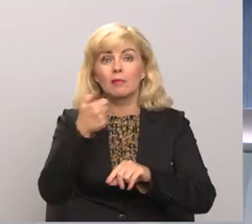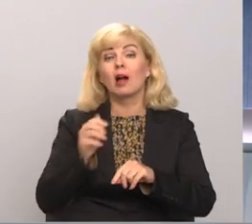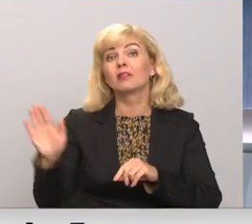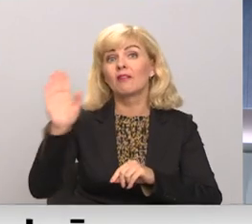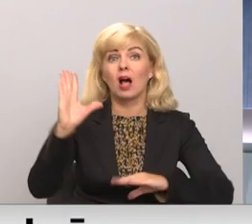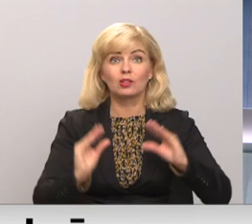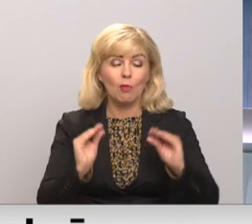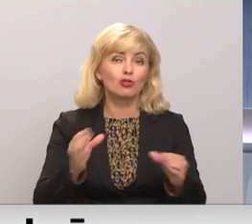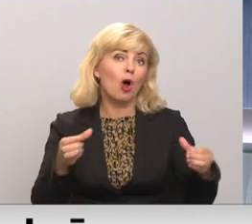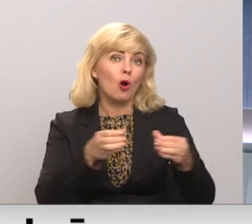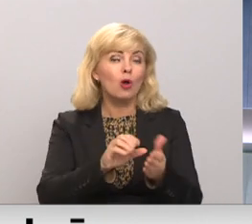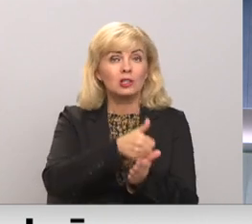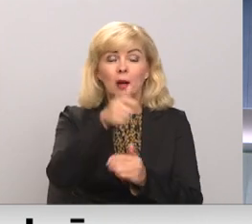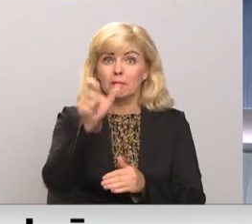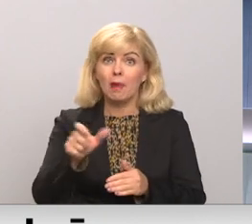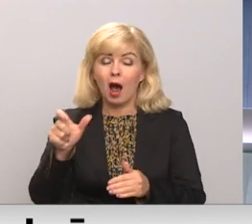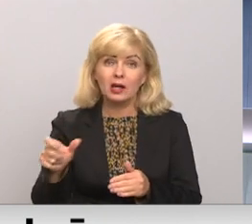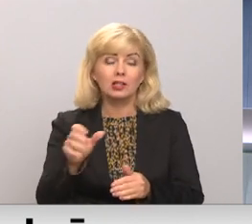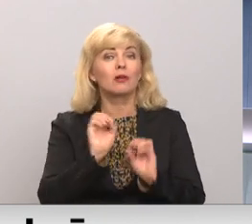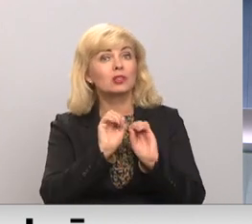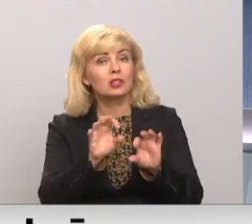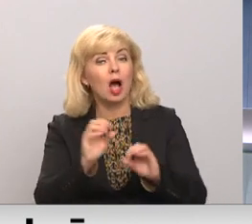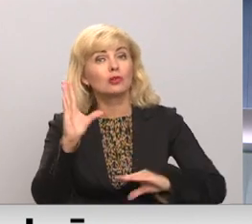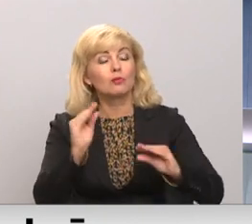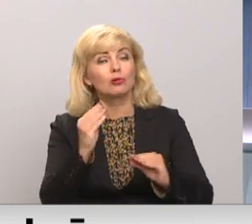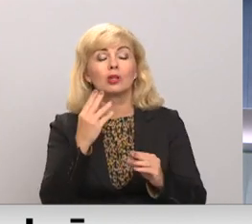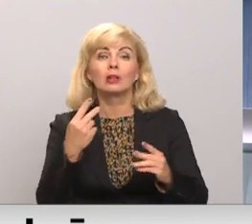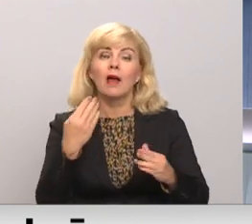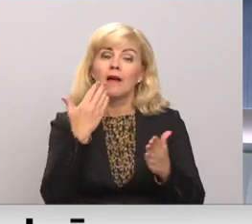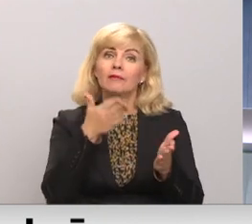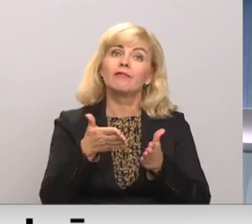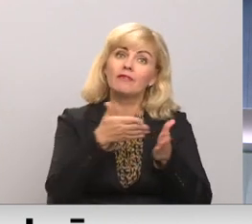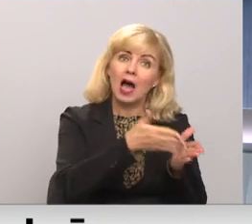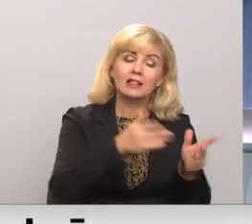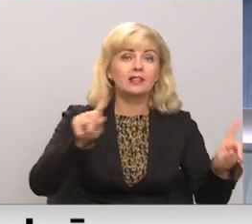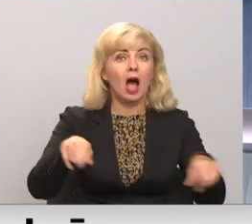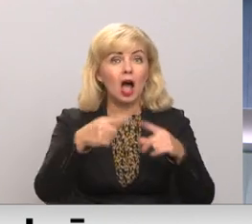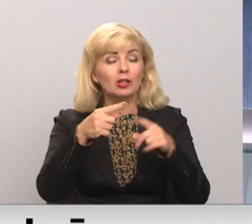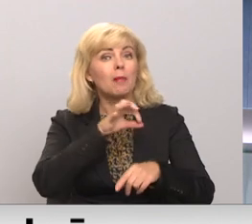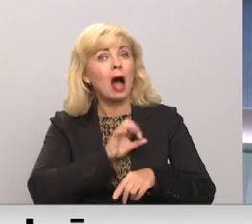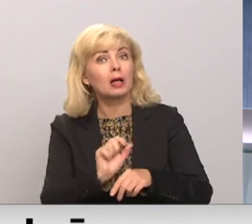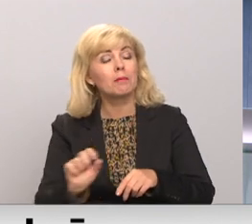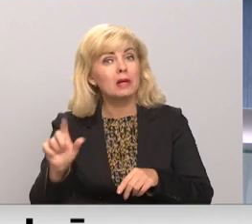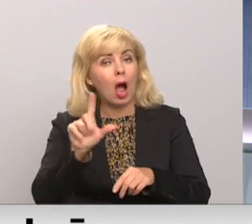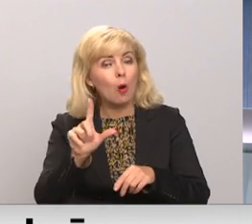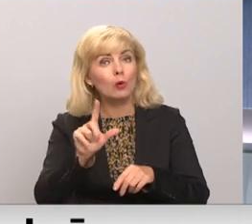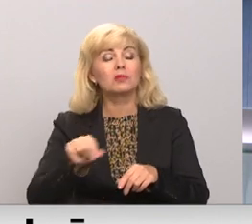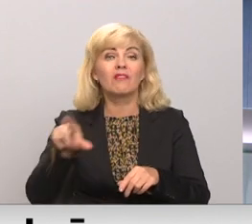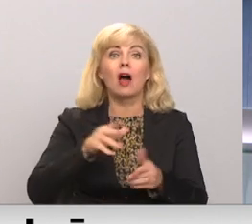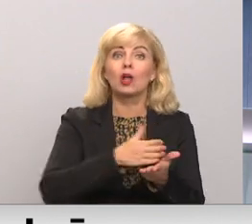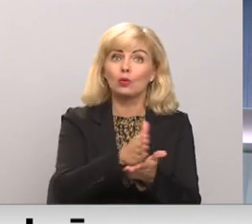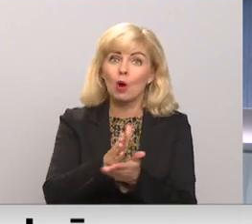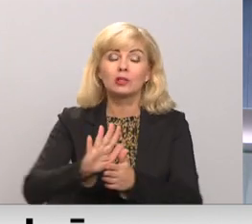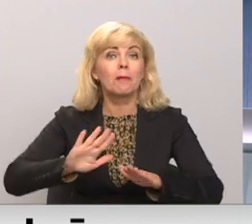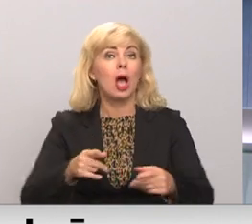budžetu. Koalīcijas pārstāvju uzsver, ka budžets ir vērts uz attīstību, turklāt paredzēts algu pieaugums vairākās nozarēs. Savukārt